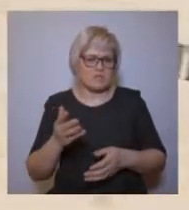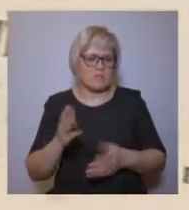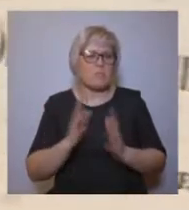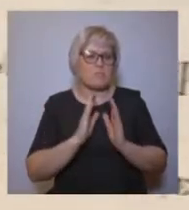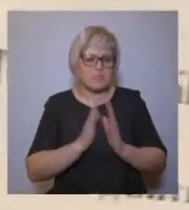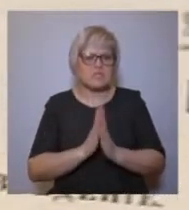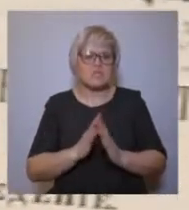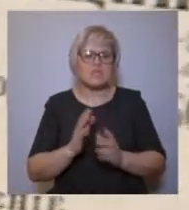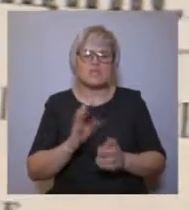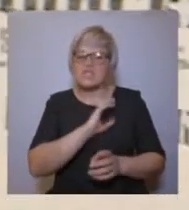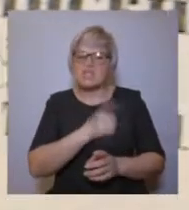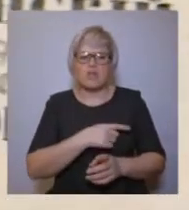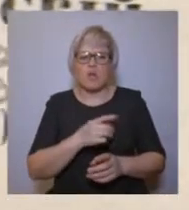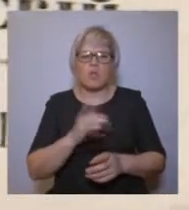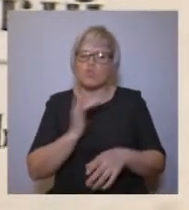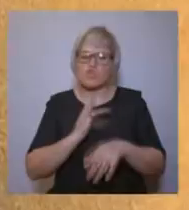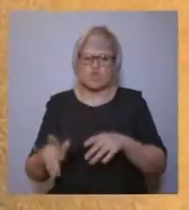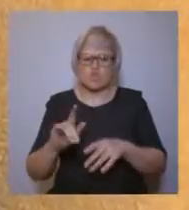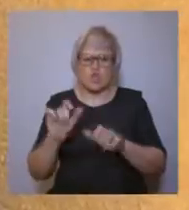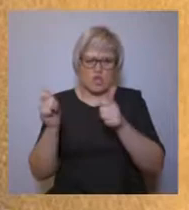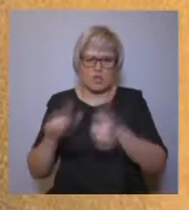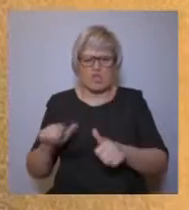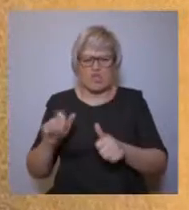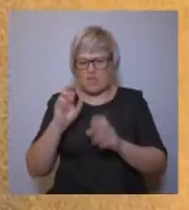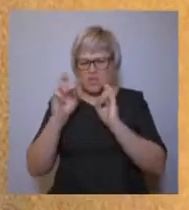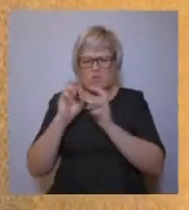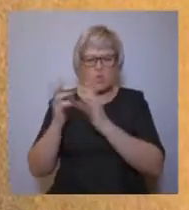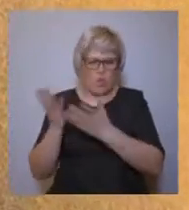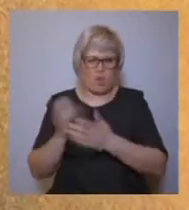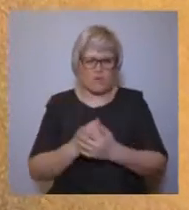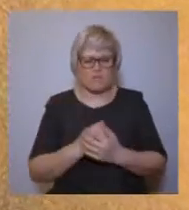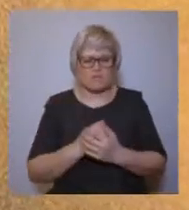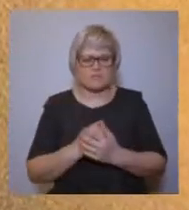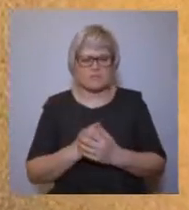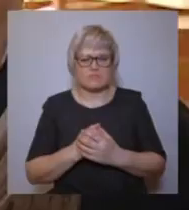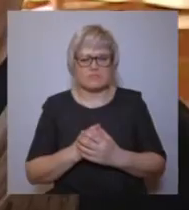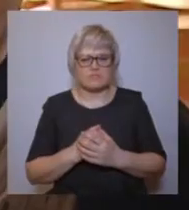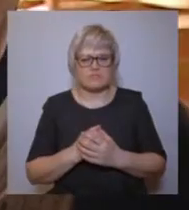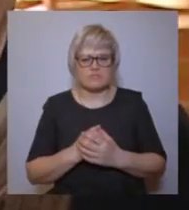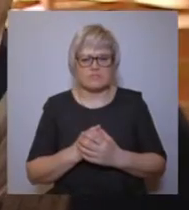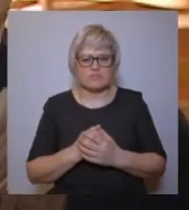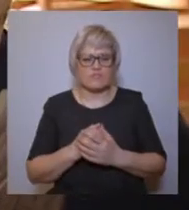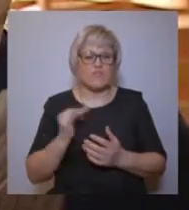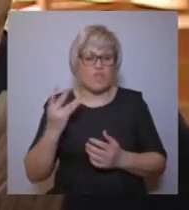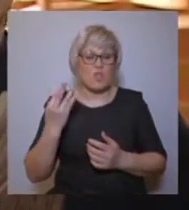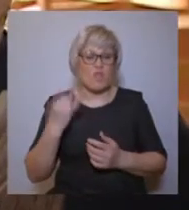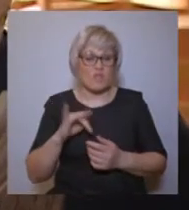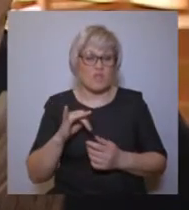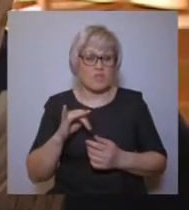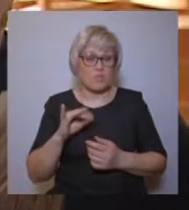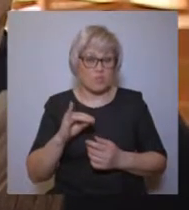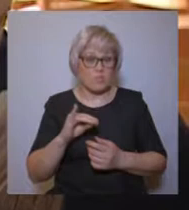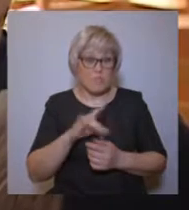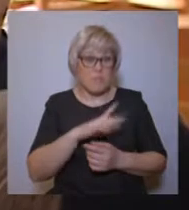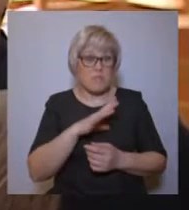привезенный в 1711 году назначенным губернатором Сибири в Тюмень Матвеем Гагарином. «Выбрав по своему рассмотрению